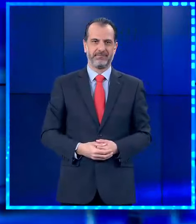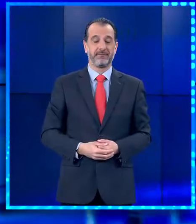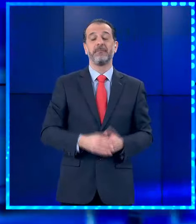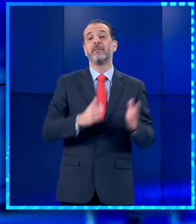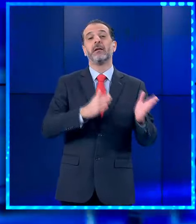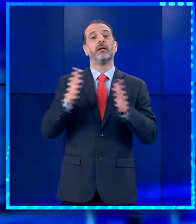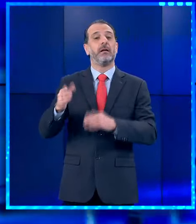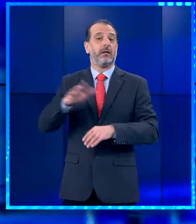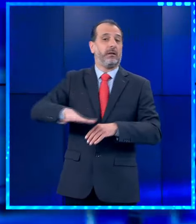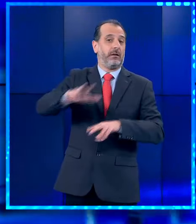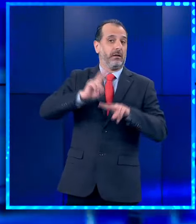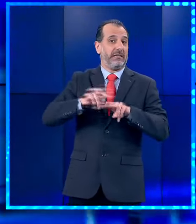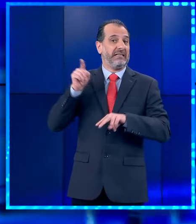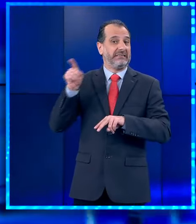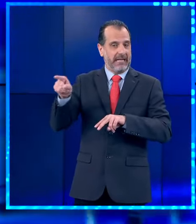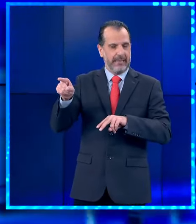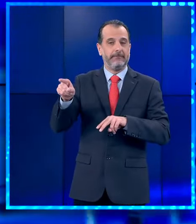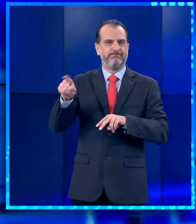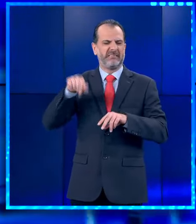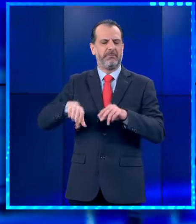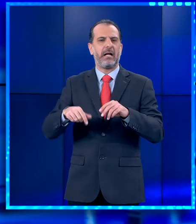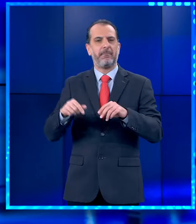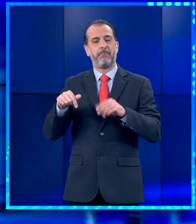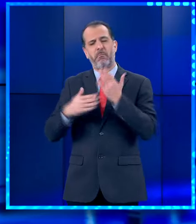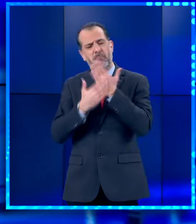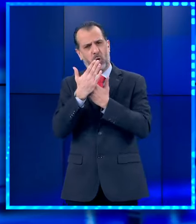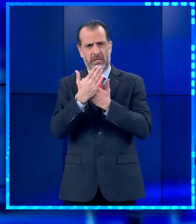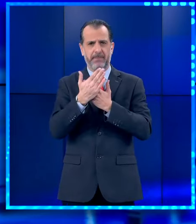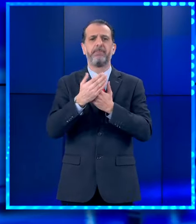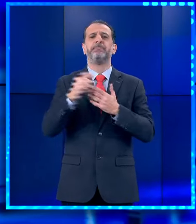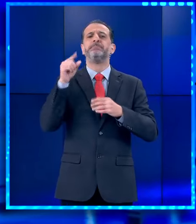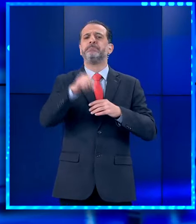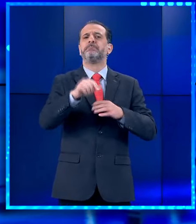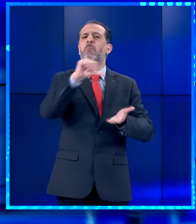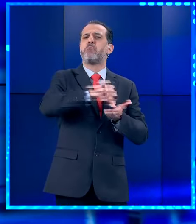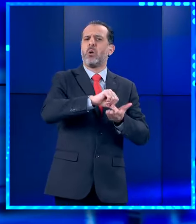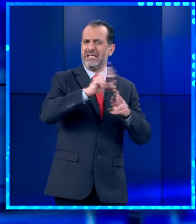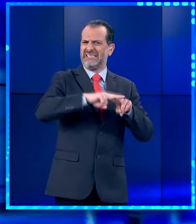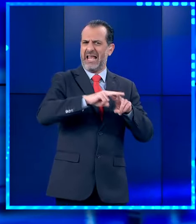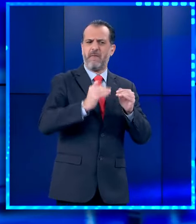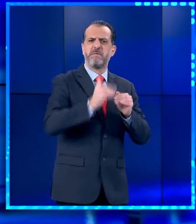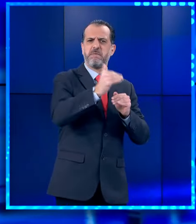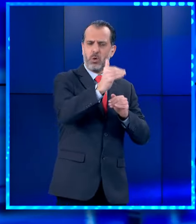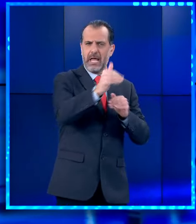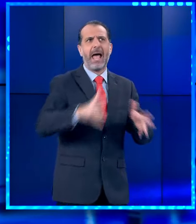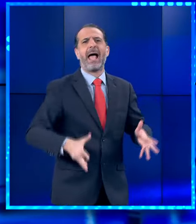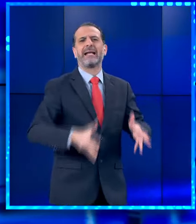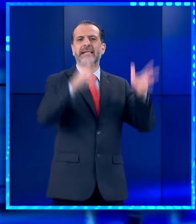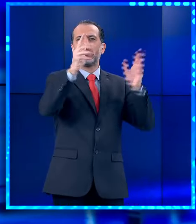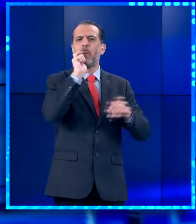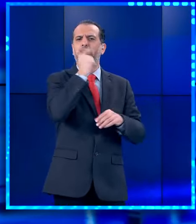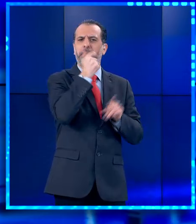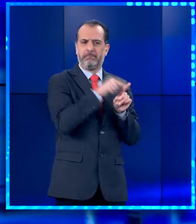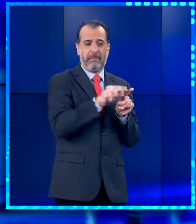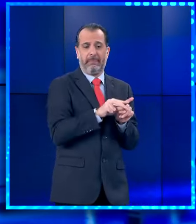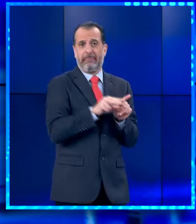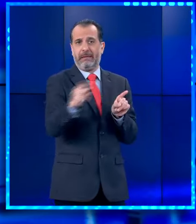Στη Μέση Ανατολή τώρα, τρομοκρατική επίθεση σημειώθηκε το πρωί στα βόρεια του Τελαβίβ κοντά στο κτίριο των μυστικών υπηρεσιών του Ισραήλ.